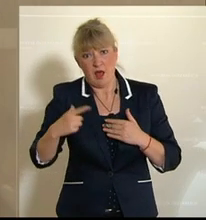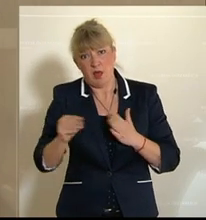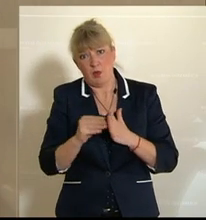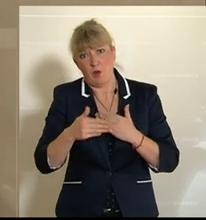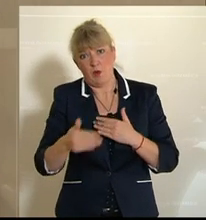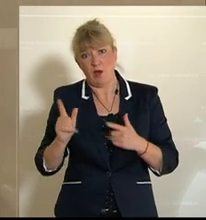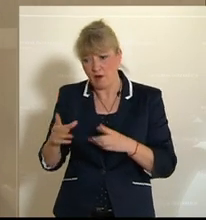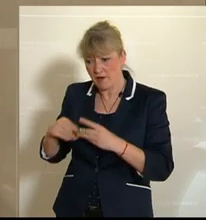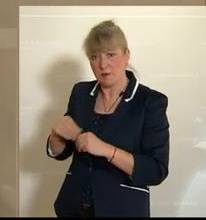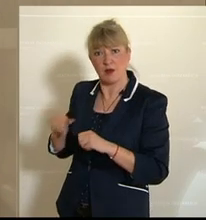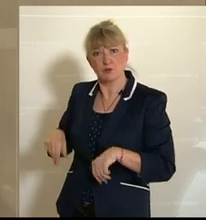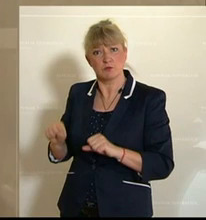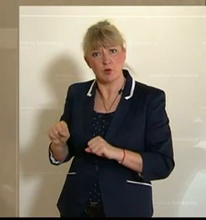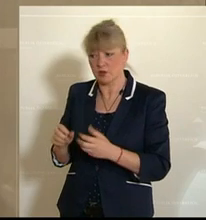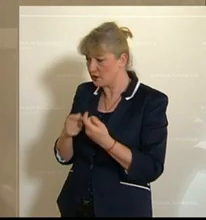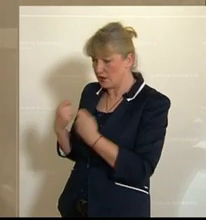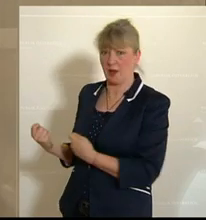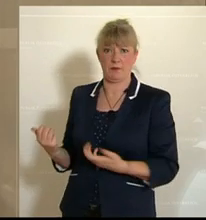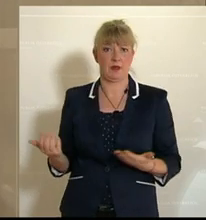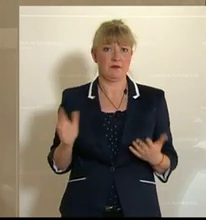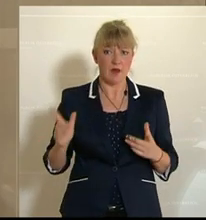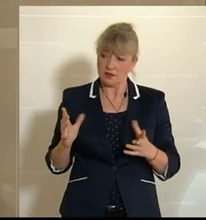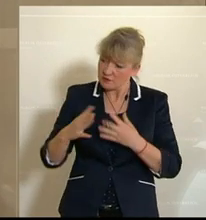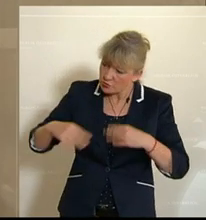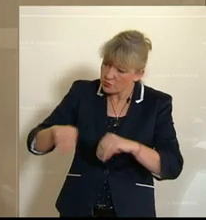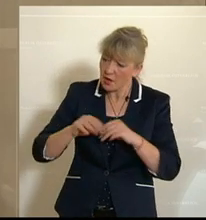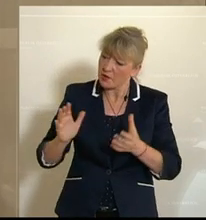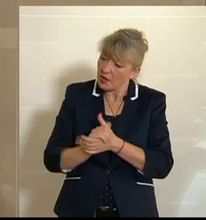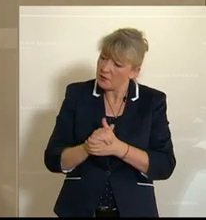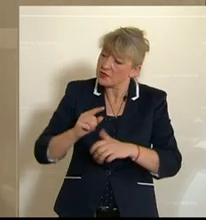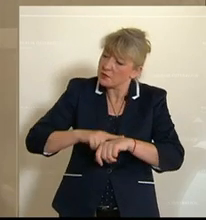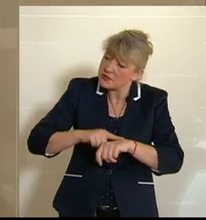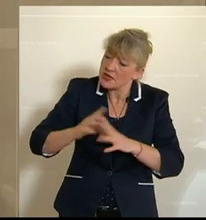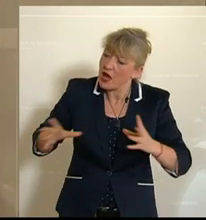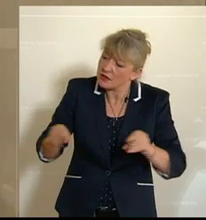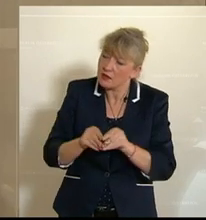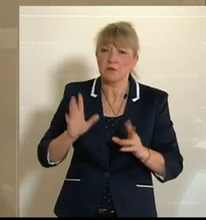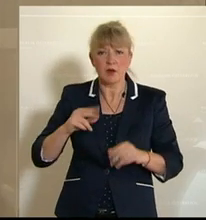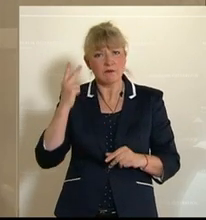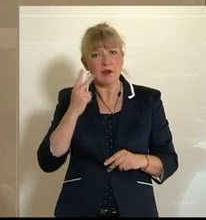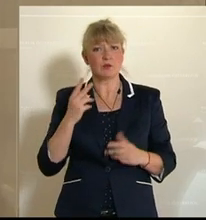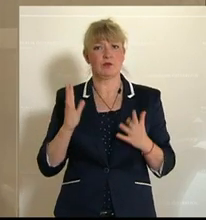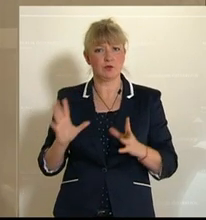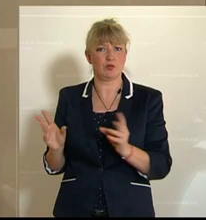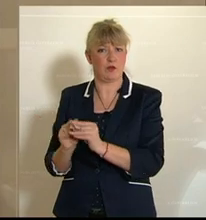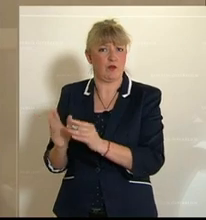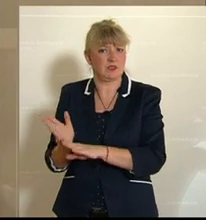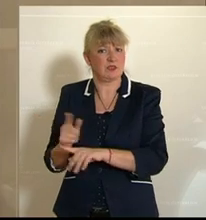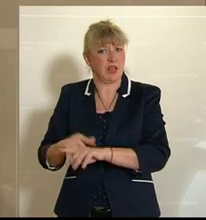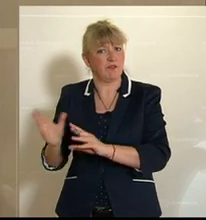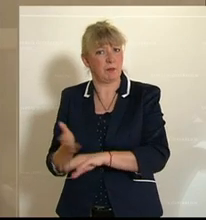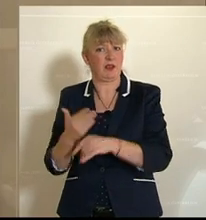Angehörigen muss die Möglichkeit zurückgegeben werden, mit ihren Lieben die gemeinsame noch verbleibende Zeit in vernünftiger Weise zu verbringen